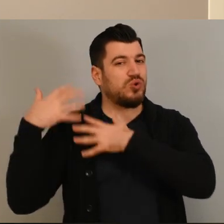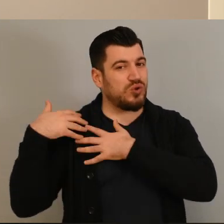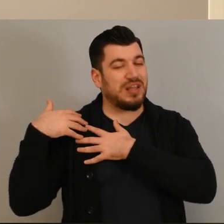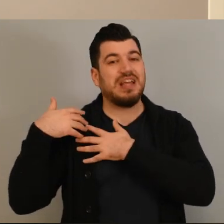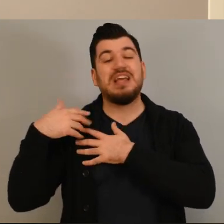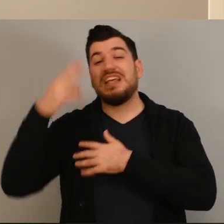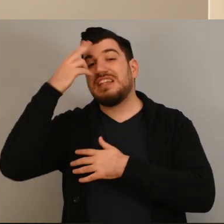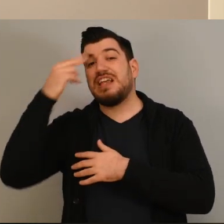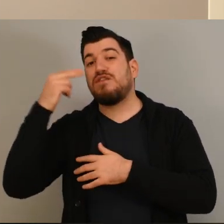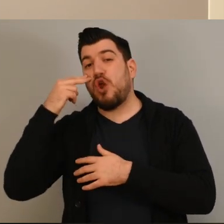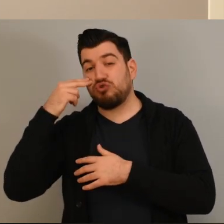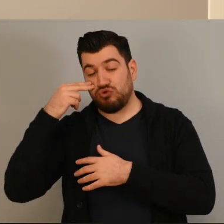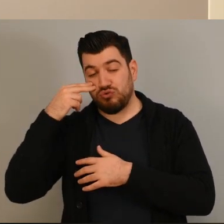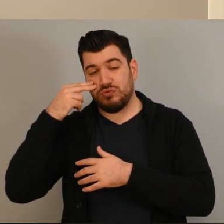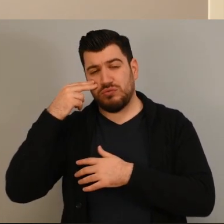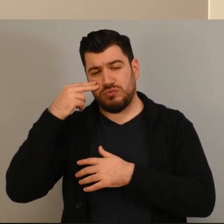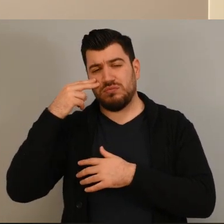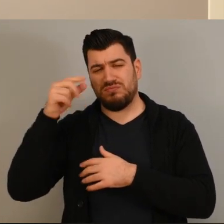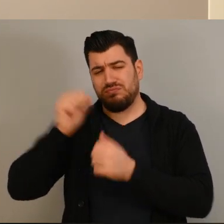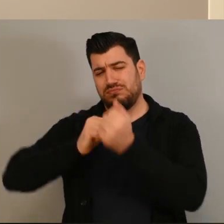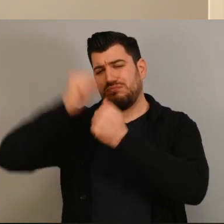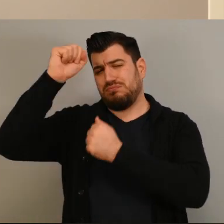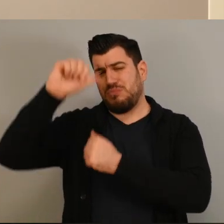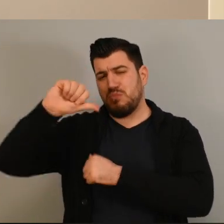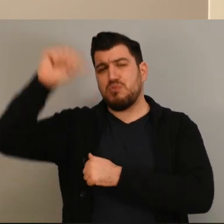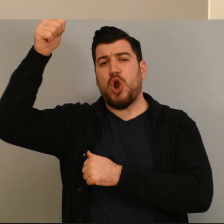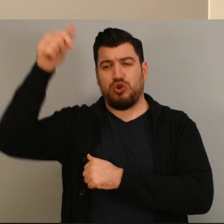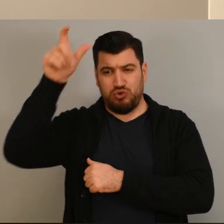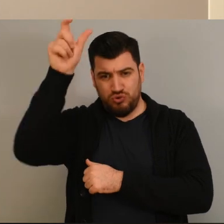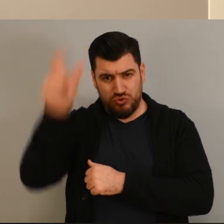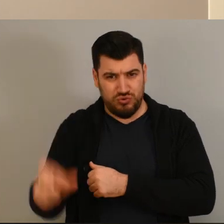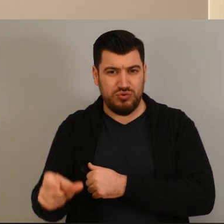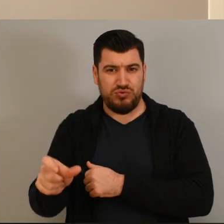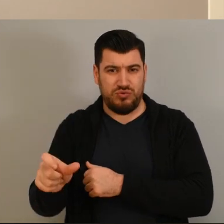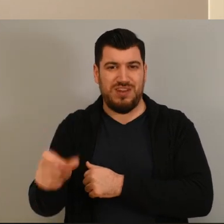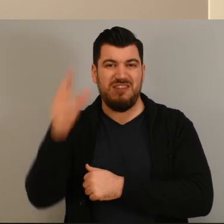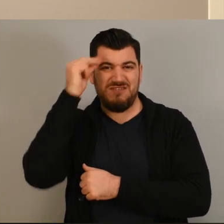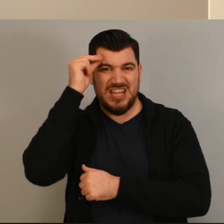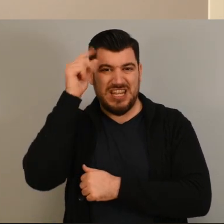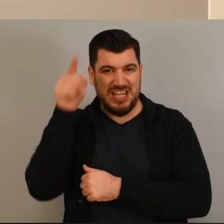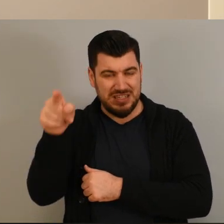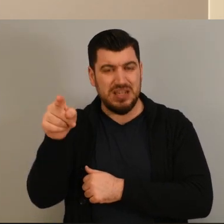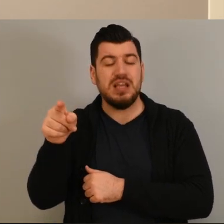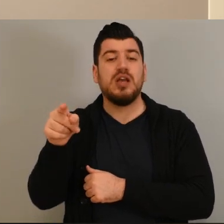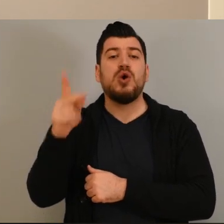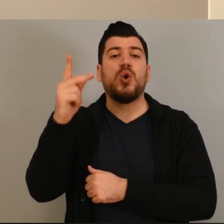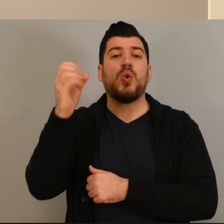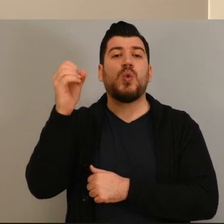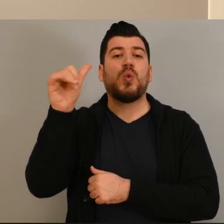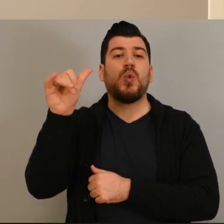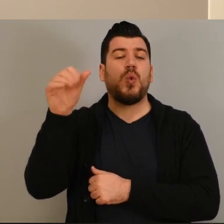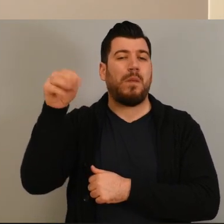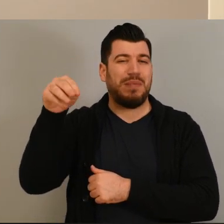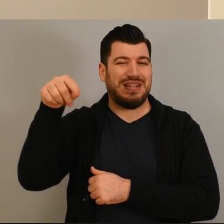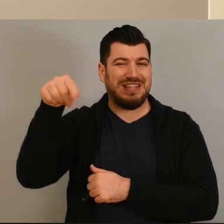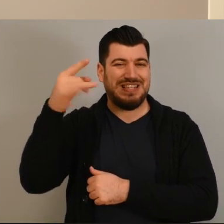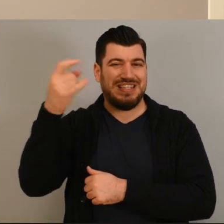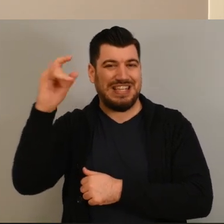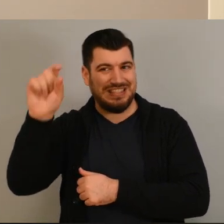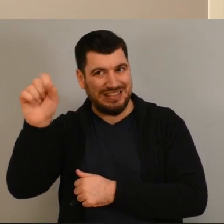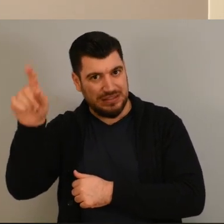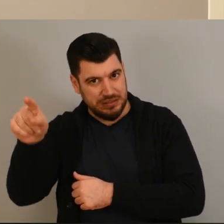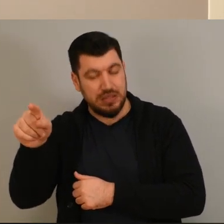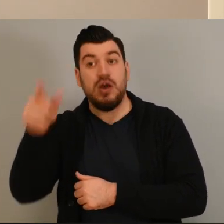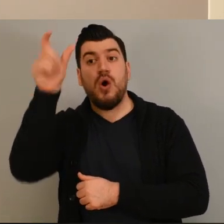στον τυφλό αριστούχο φοιτητή του τμήματος φυσικής, τον κύριο Αργύρη Κουμτζή, από εκεί ξεκίνησε αυτή η